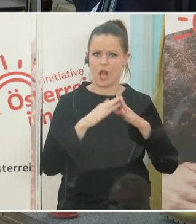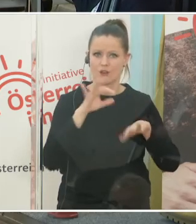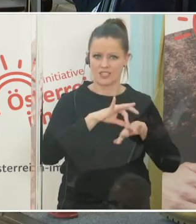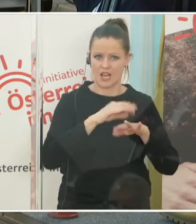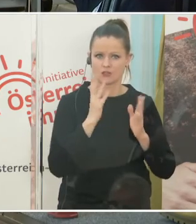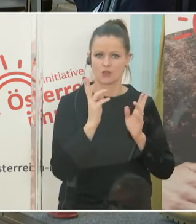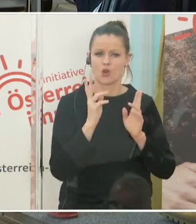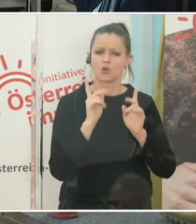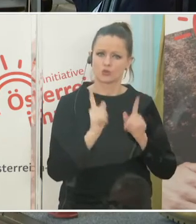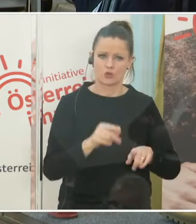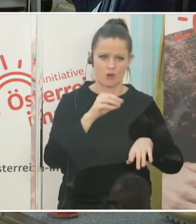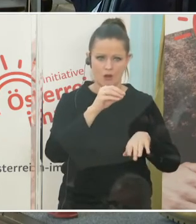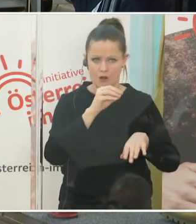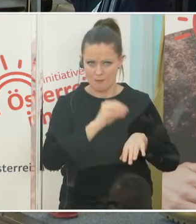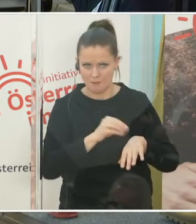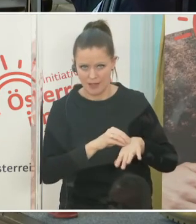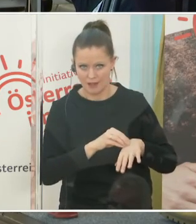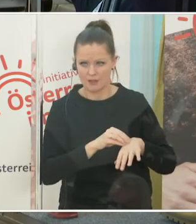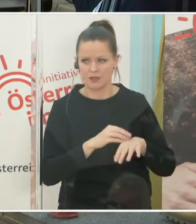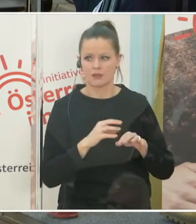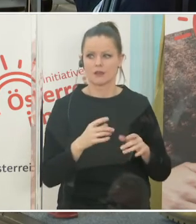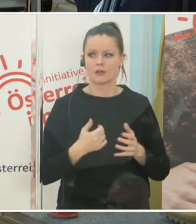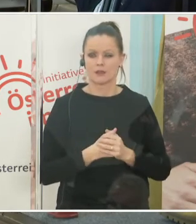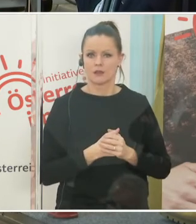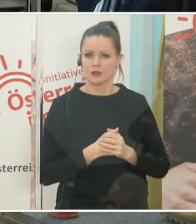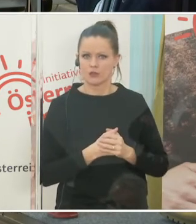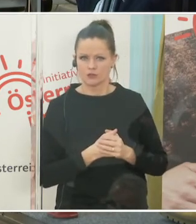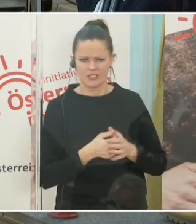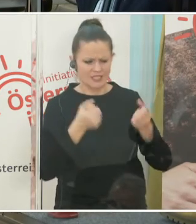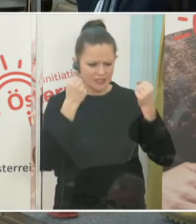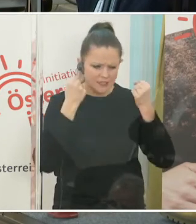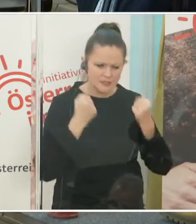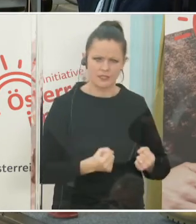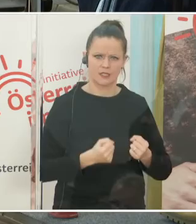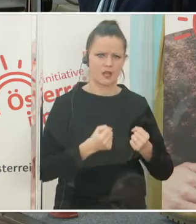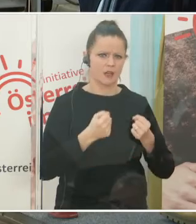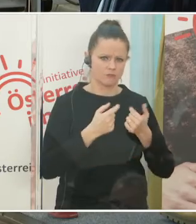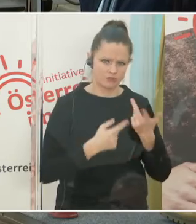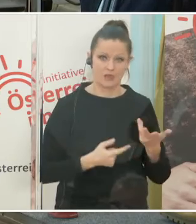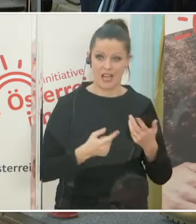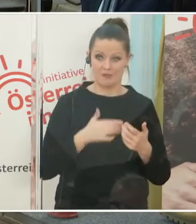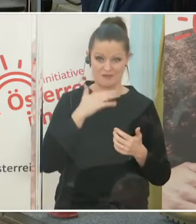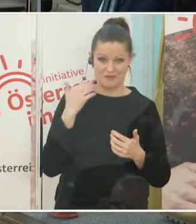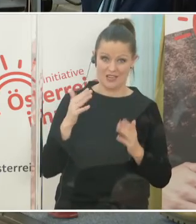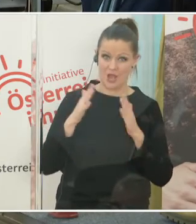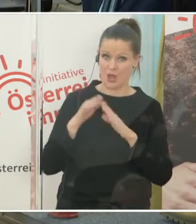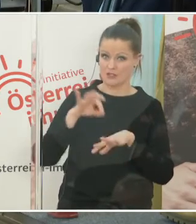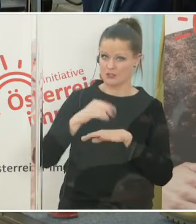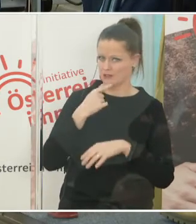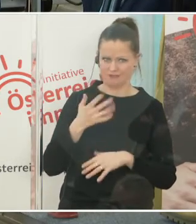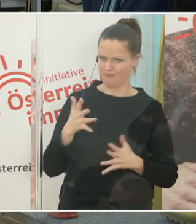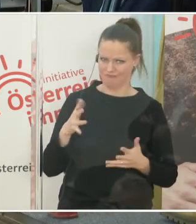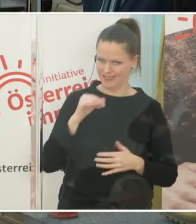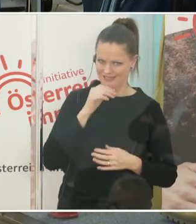der Impfstoff. Man hört aber immer wieder von Hausärzten, die genau dieser Meinung nicht sind. Wie geschlossen sind da die österreichischen